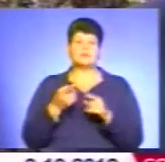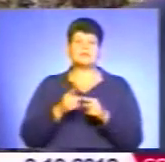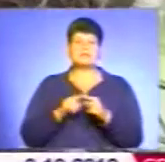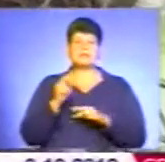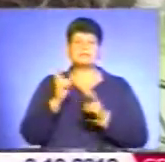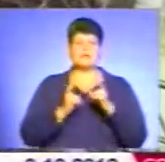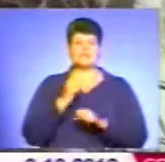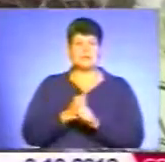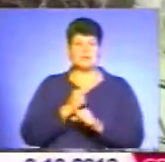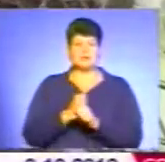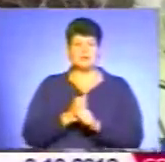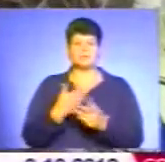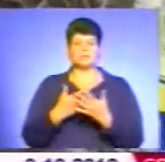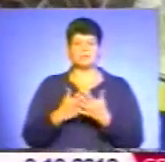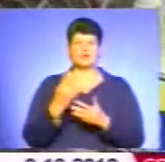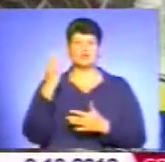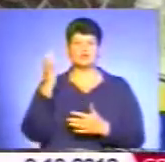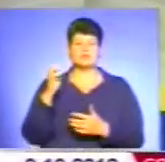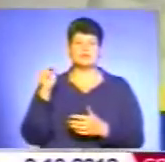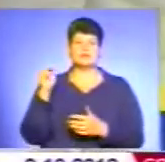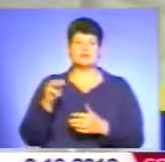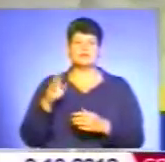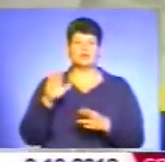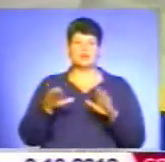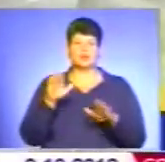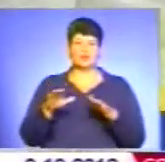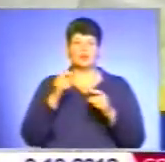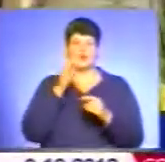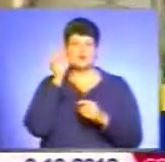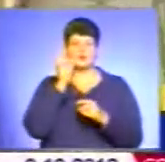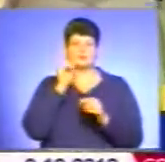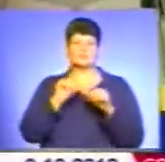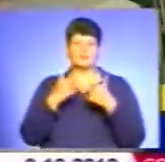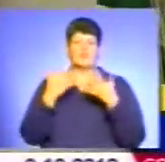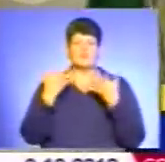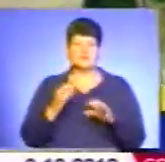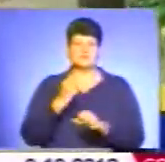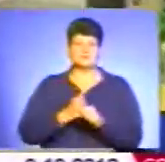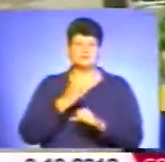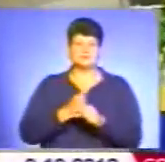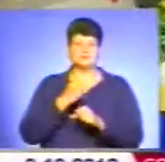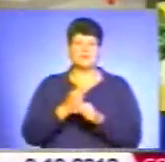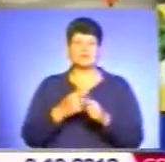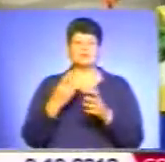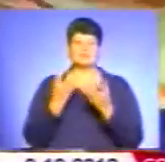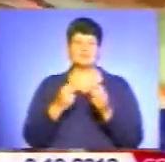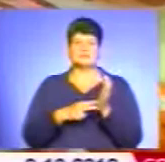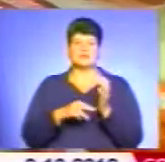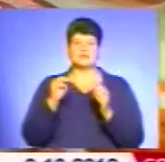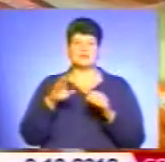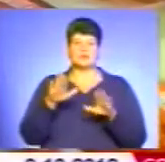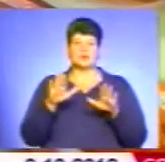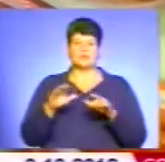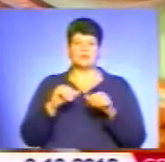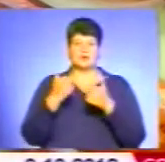запрацював. Майже 400 тисяч тонн солодких коренів уже переробили, ще 80 тисяч тонн на бурьокопунктах,